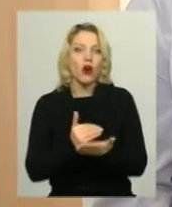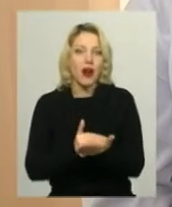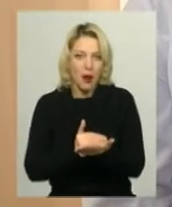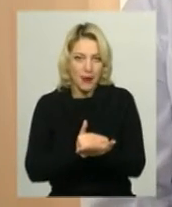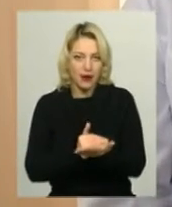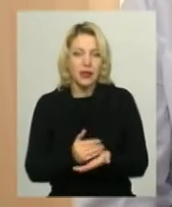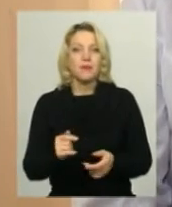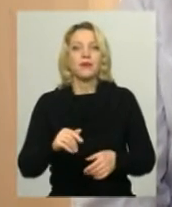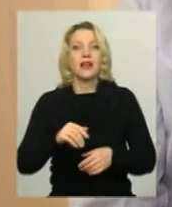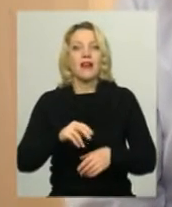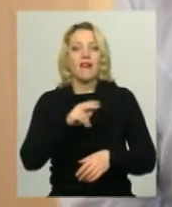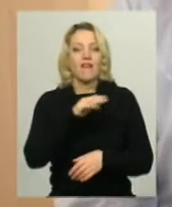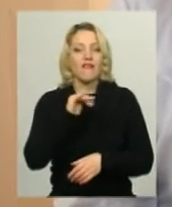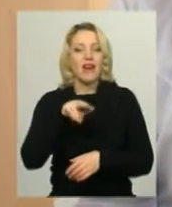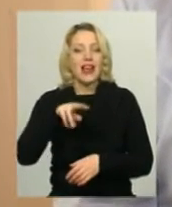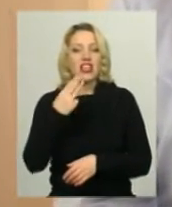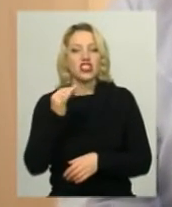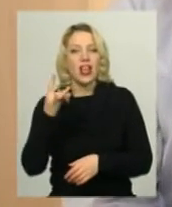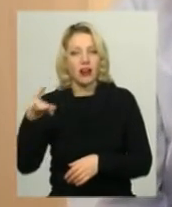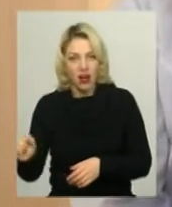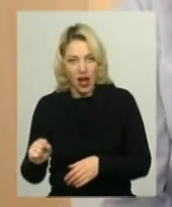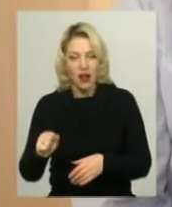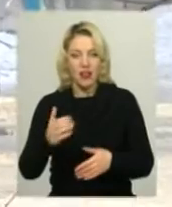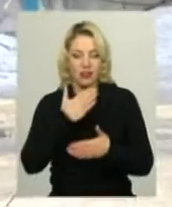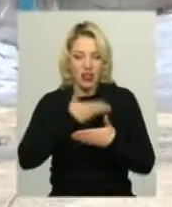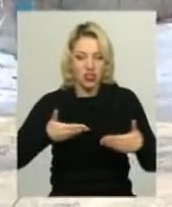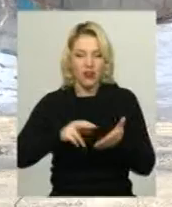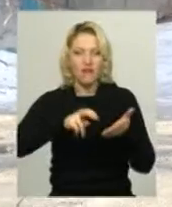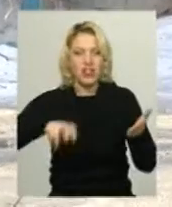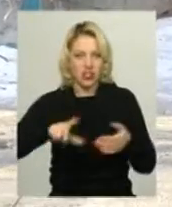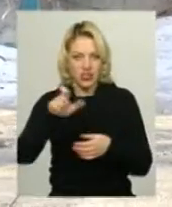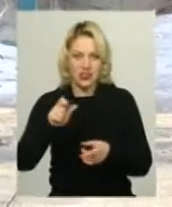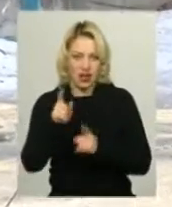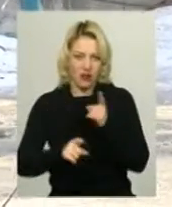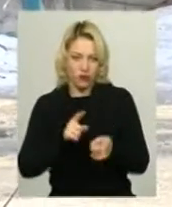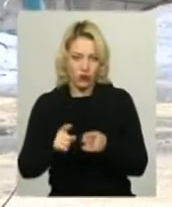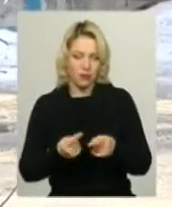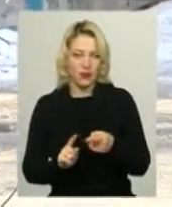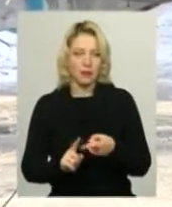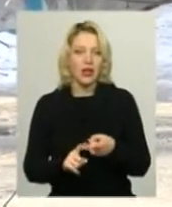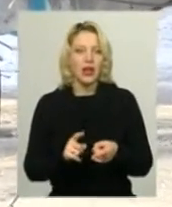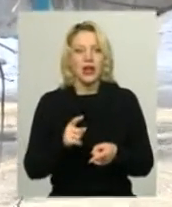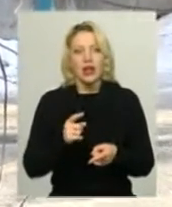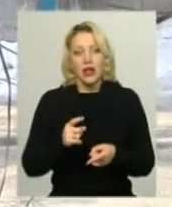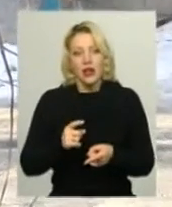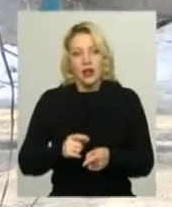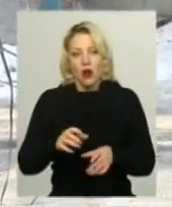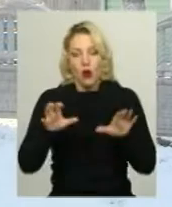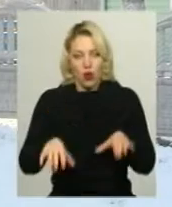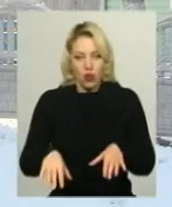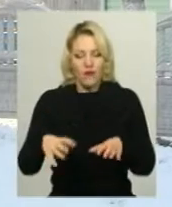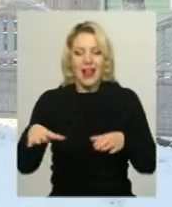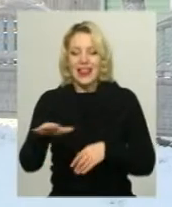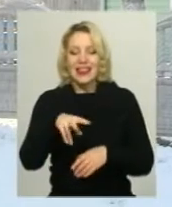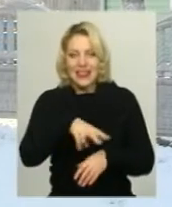Фельдшера наші вийшли з реформи. Та селищний голова Литичівської об'єднаної територіальної громади каже,